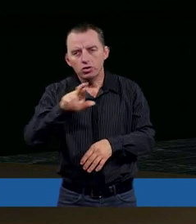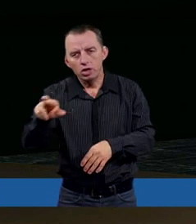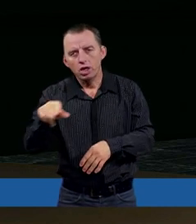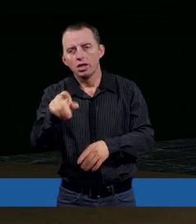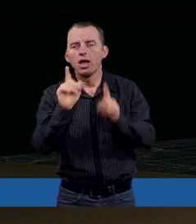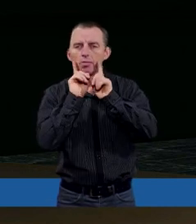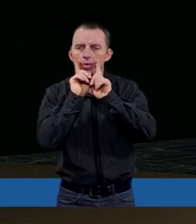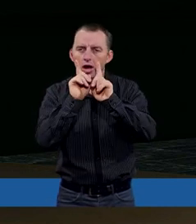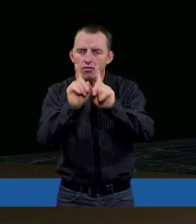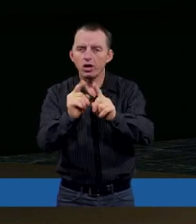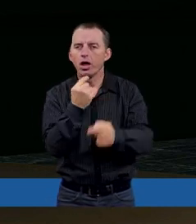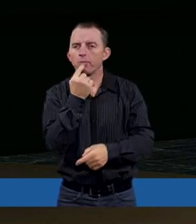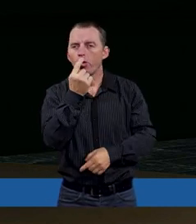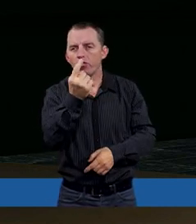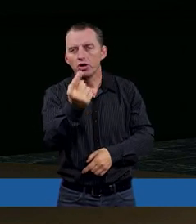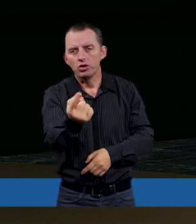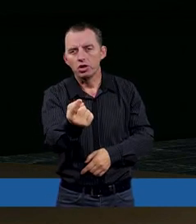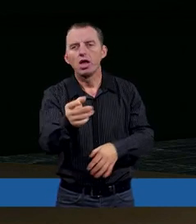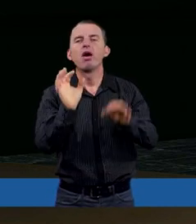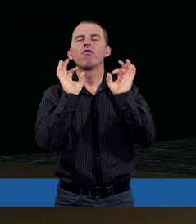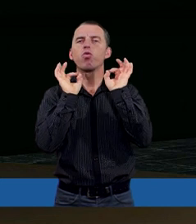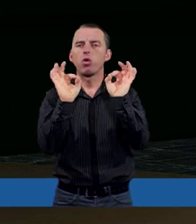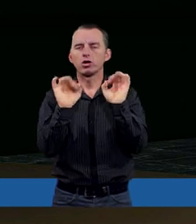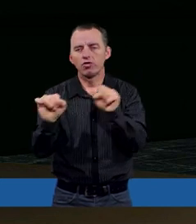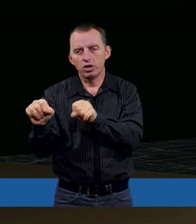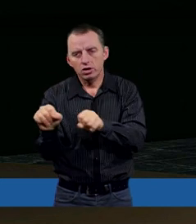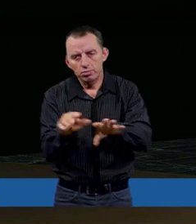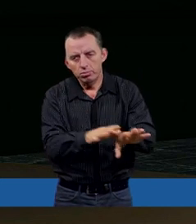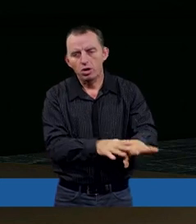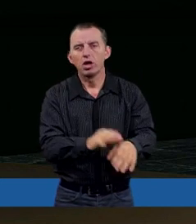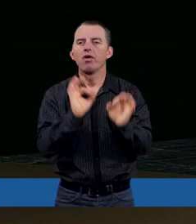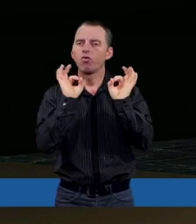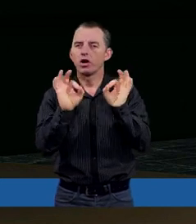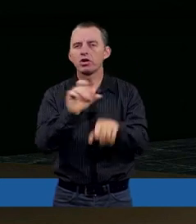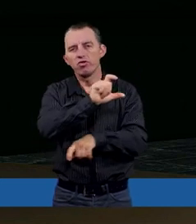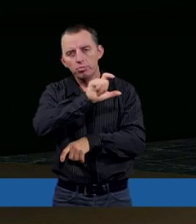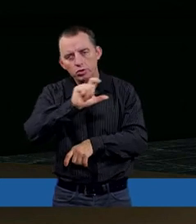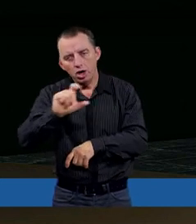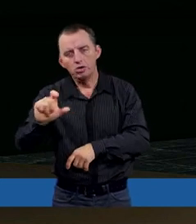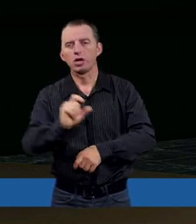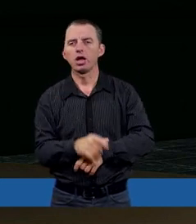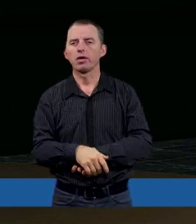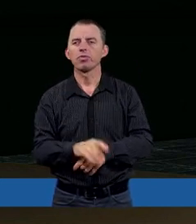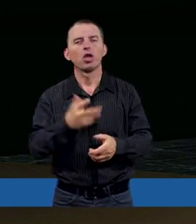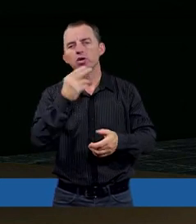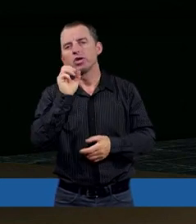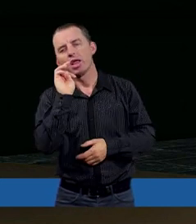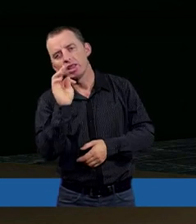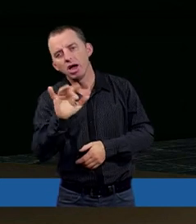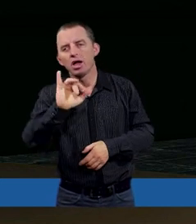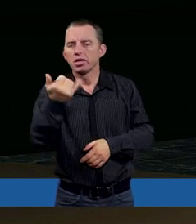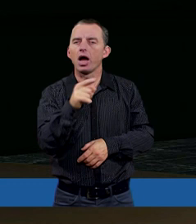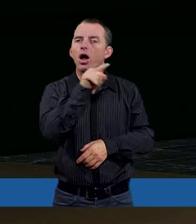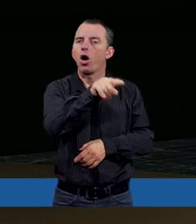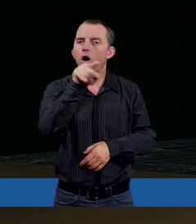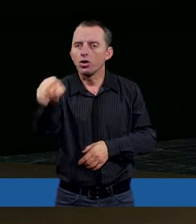prawdę powiedzieć w właściwy sposób, w właściwym czasie, a nie tak jak to